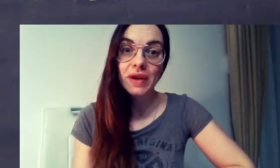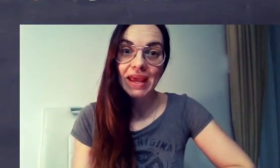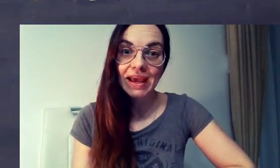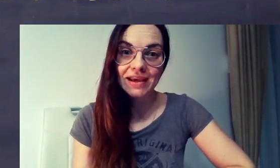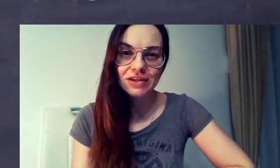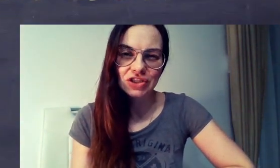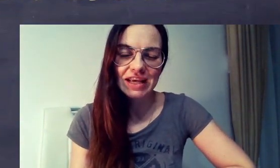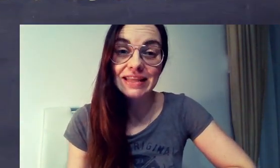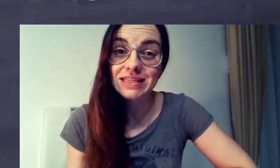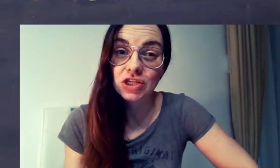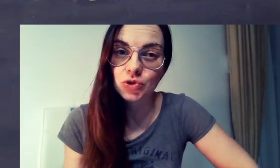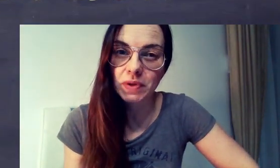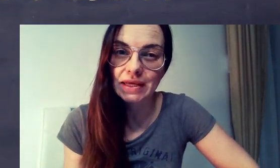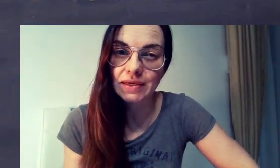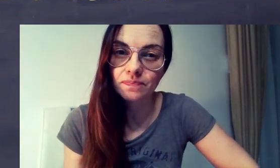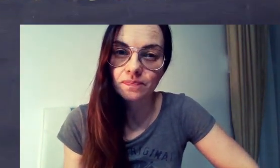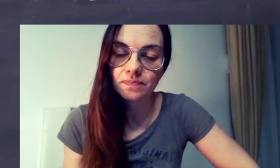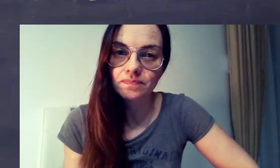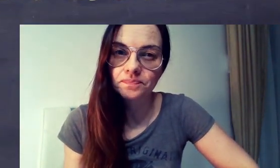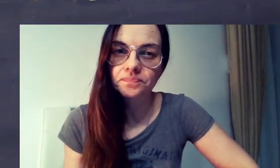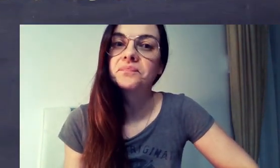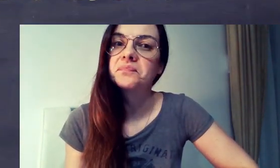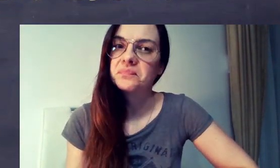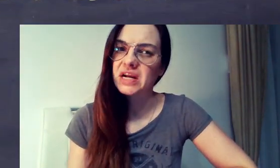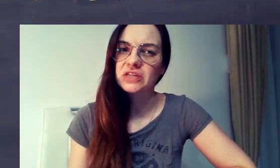Das Gespräch. Was ist das Gespräch?